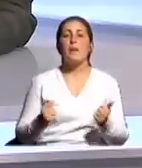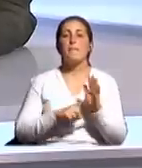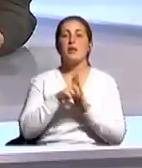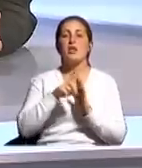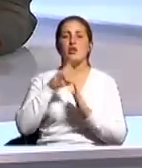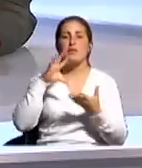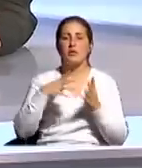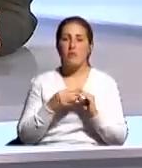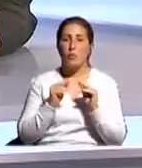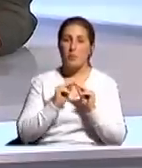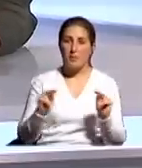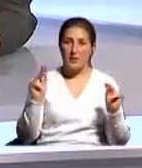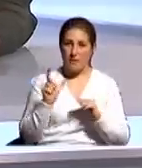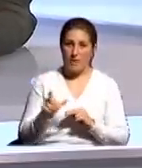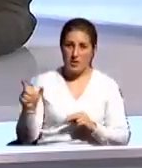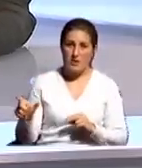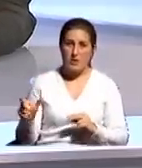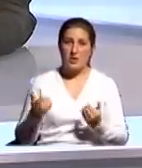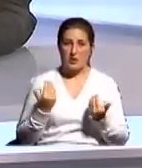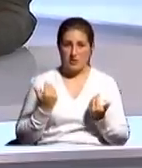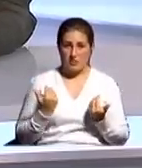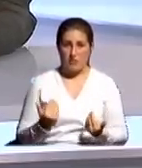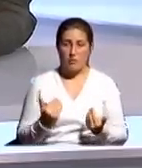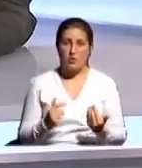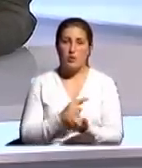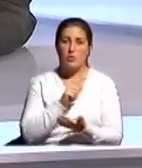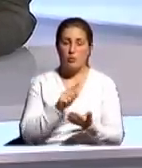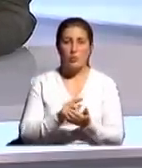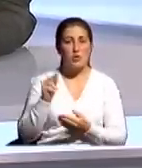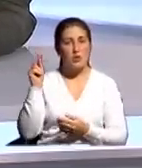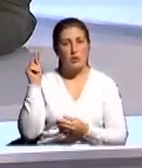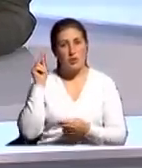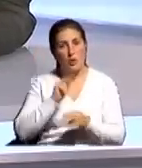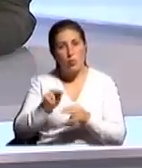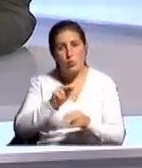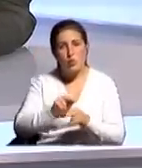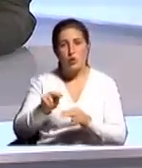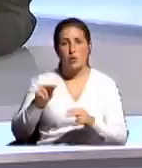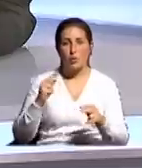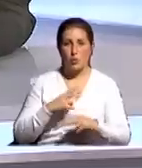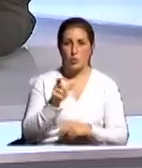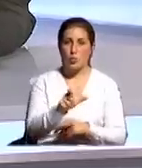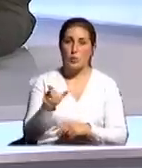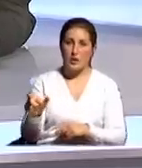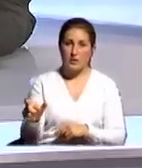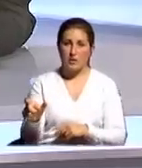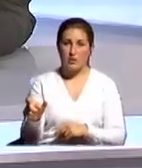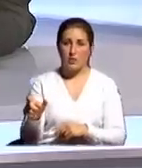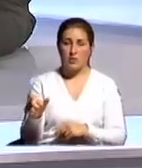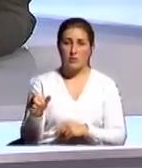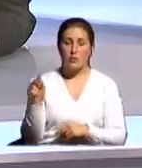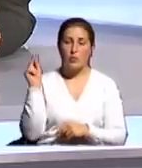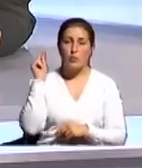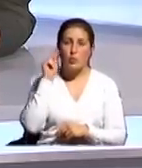всего, преподаватель сегодня должен научить студента, можно сказать, учиться.